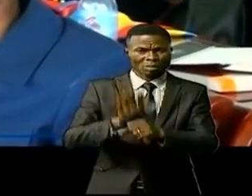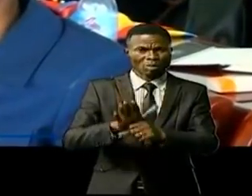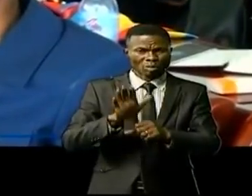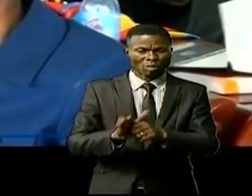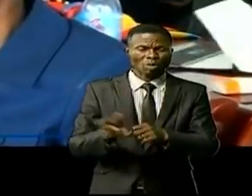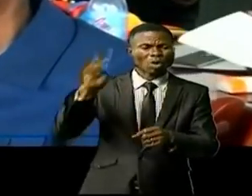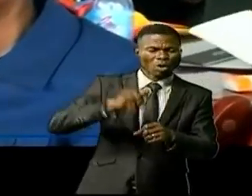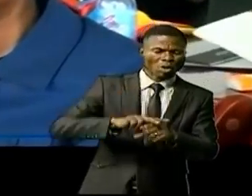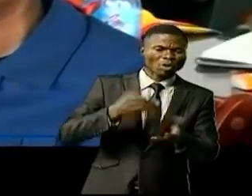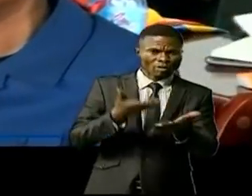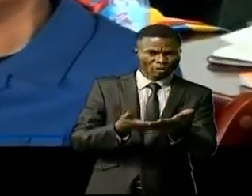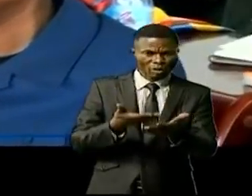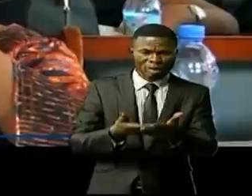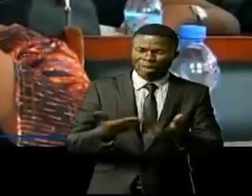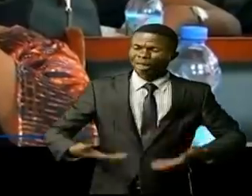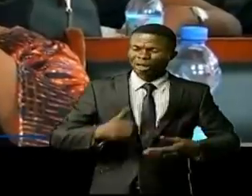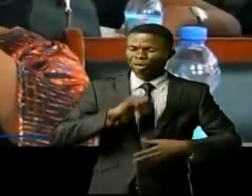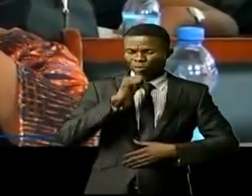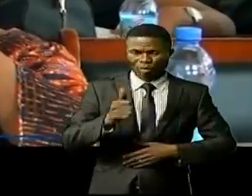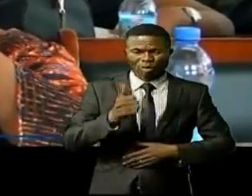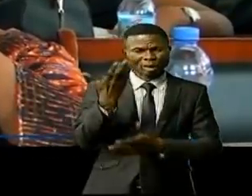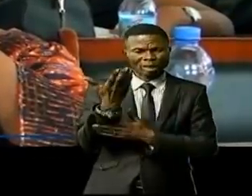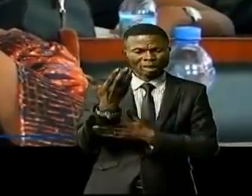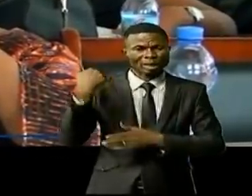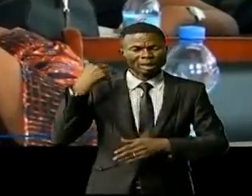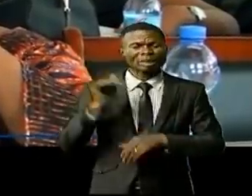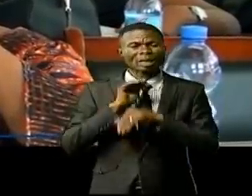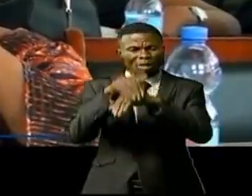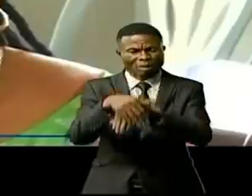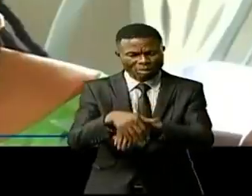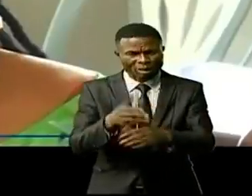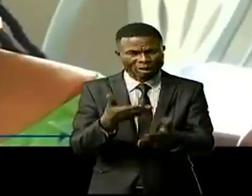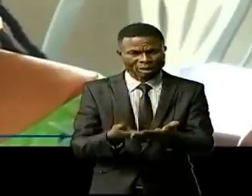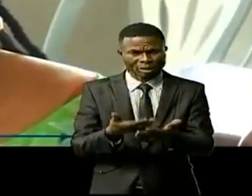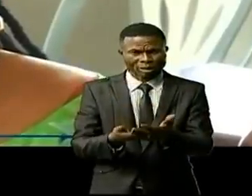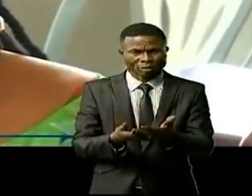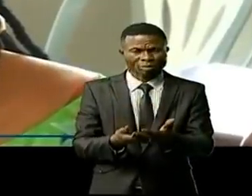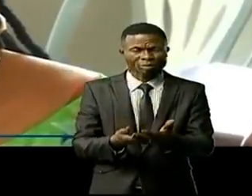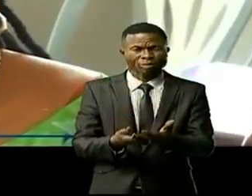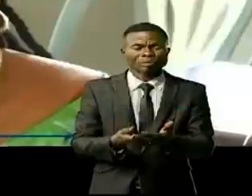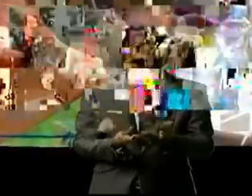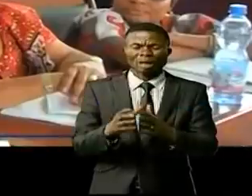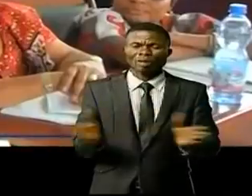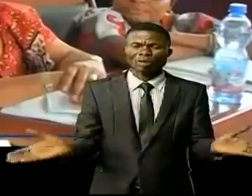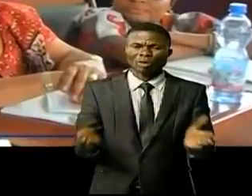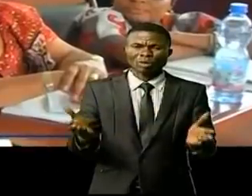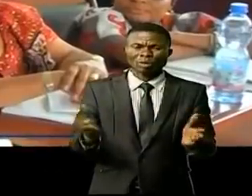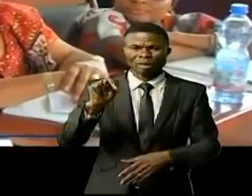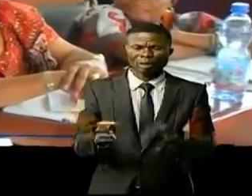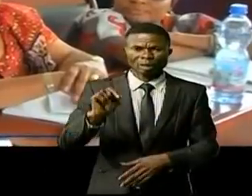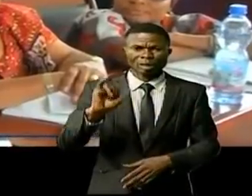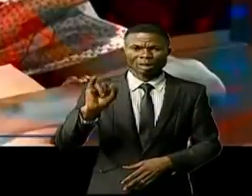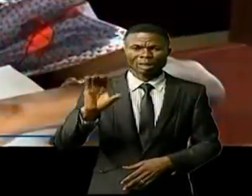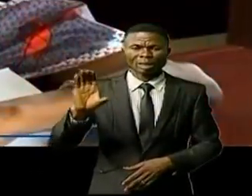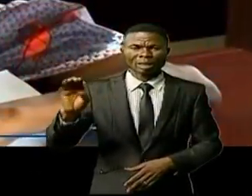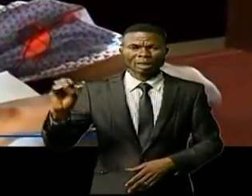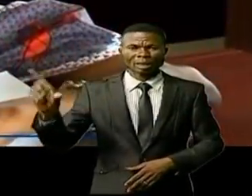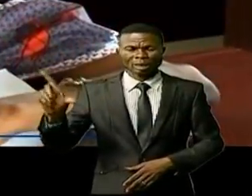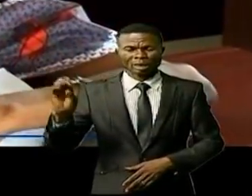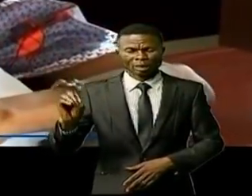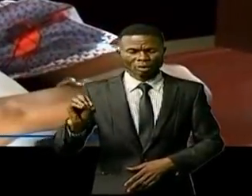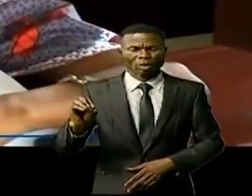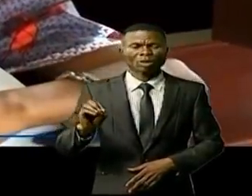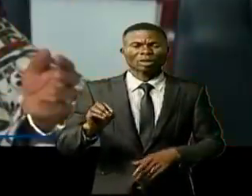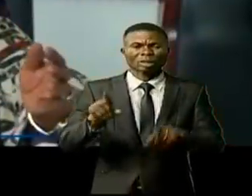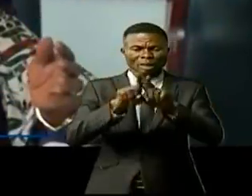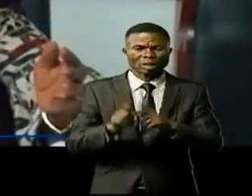à déplorer et qui nécessite l'intervention de l'État congolais sous la modération de Nicole Nyingolo du COCAFEM GL